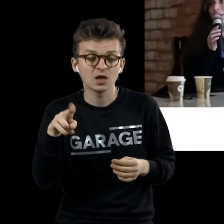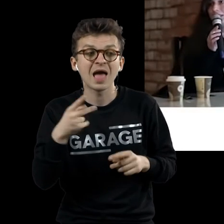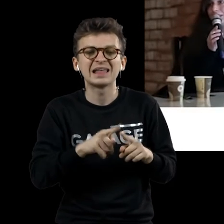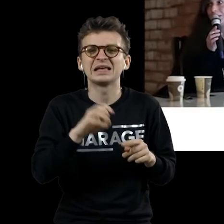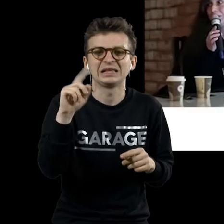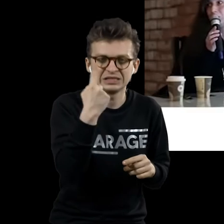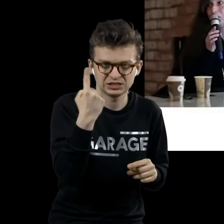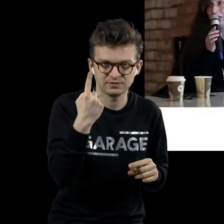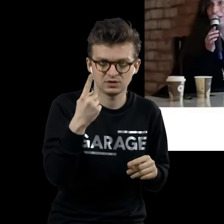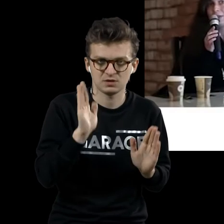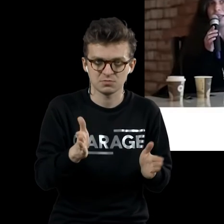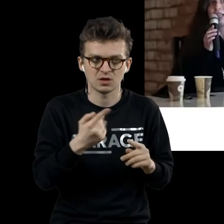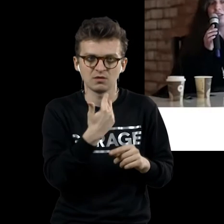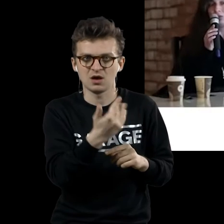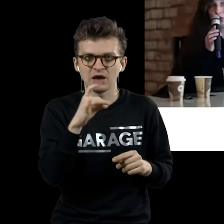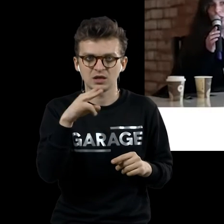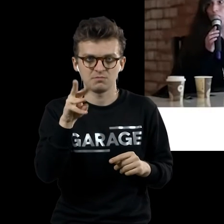Редимейт. Буквально.